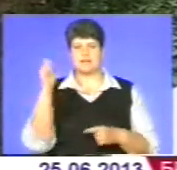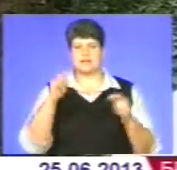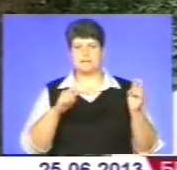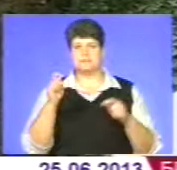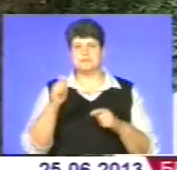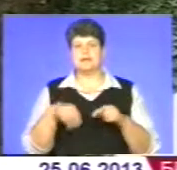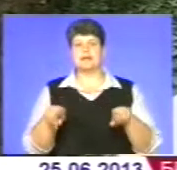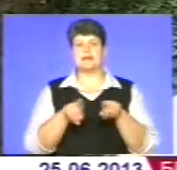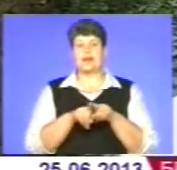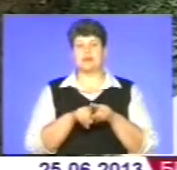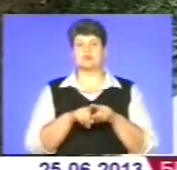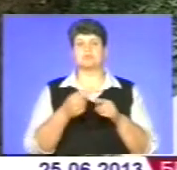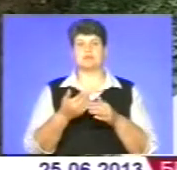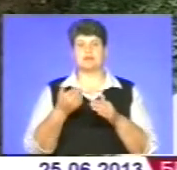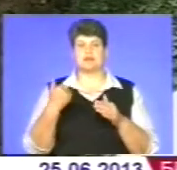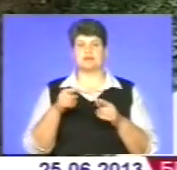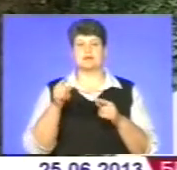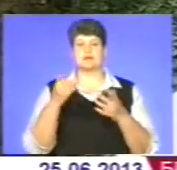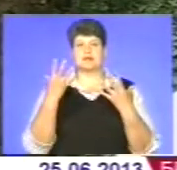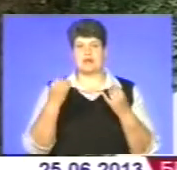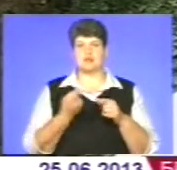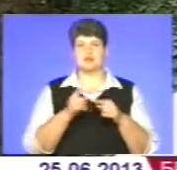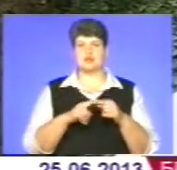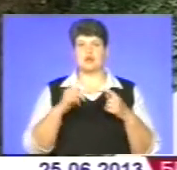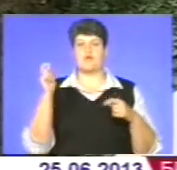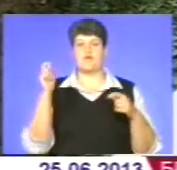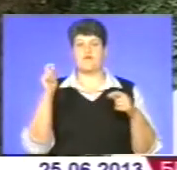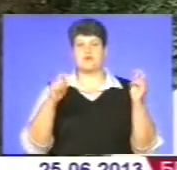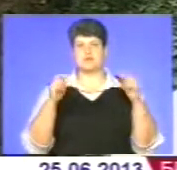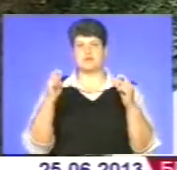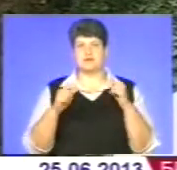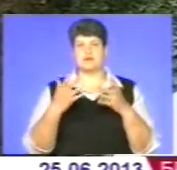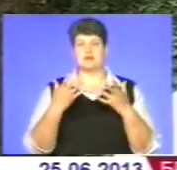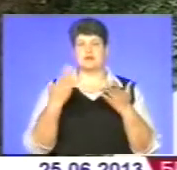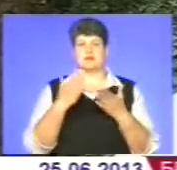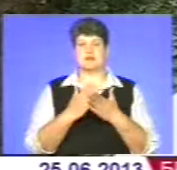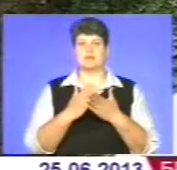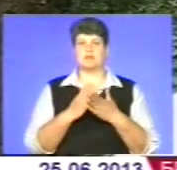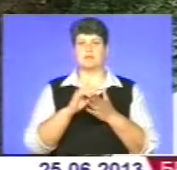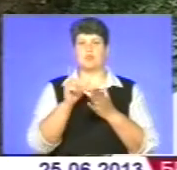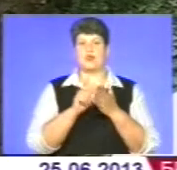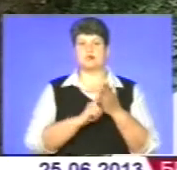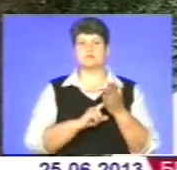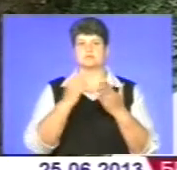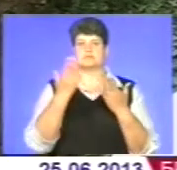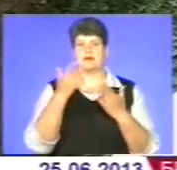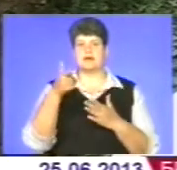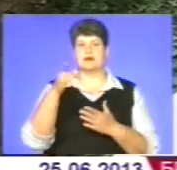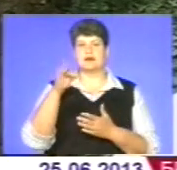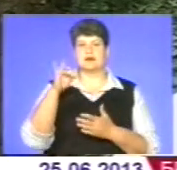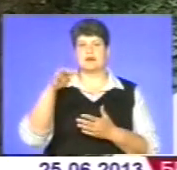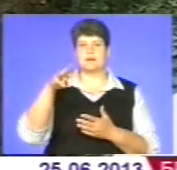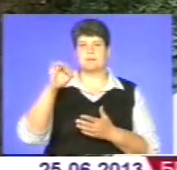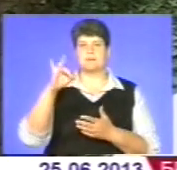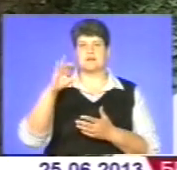напередодні цього фестивалю відбувається конкурс сучасної співної поезії Гримислава. Там молодь та молодь мають